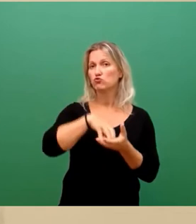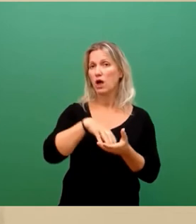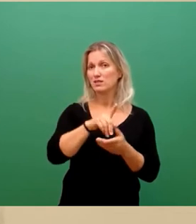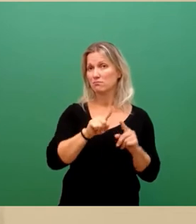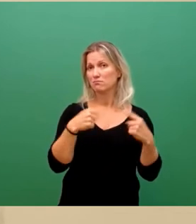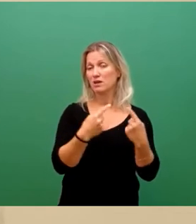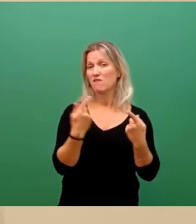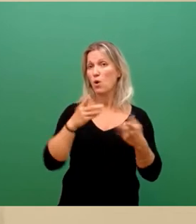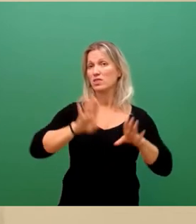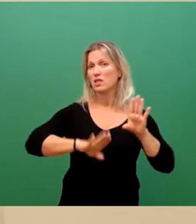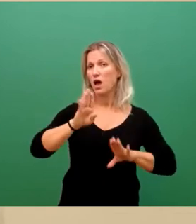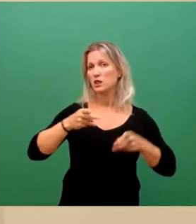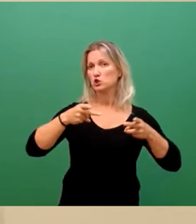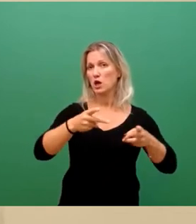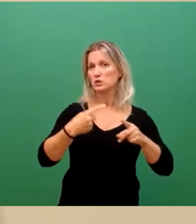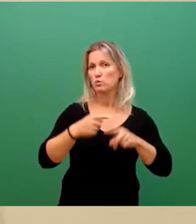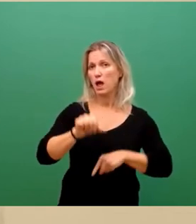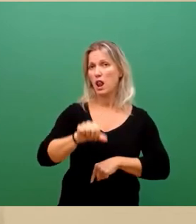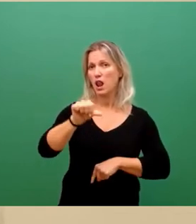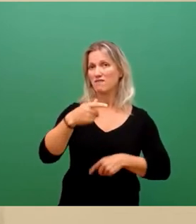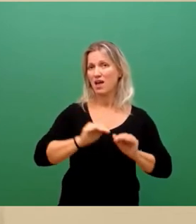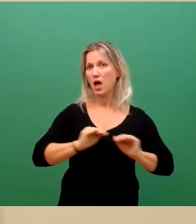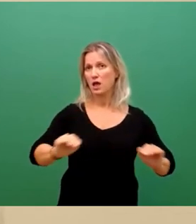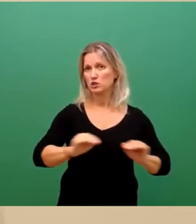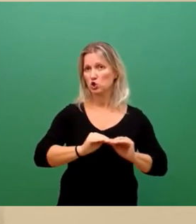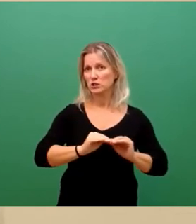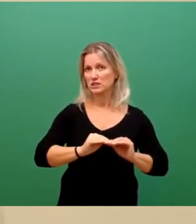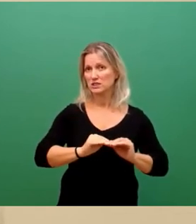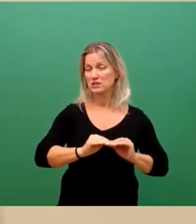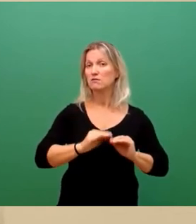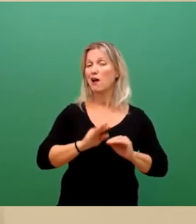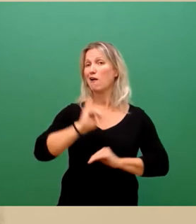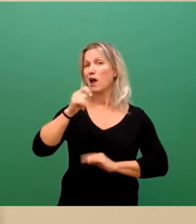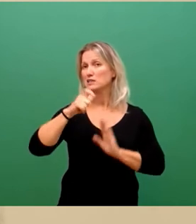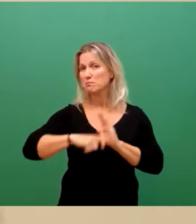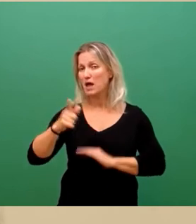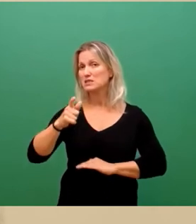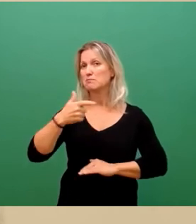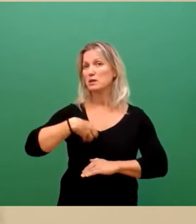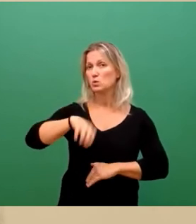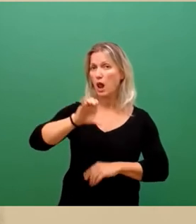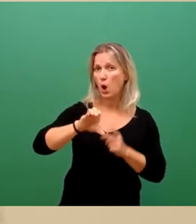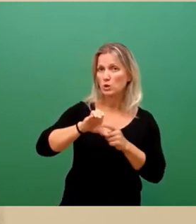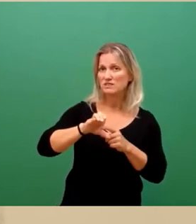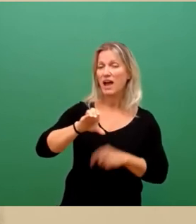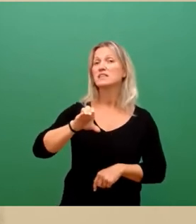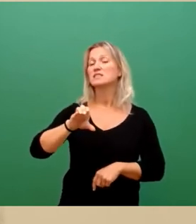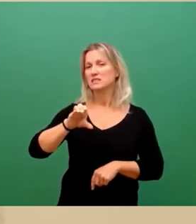Theaterstraße 11, im Erdgeschoss. Ab sofort können die Reisepässe und Personalausweise an der